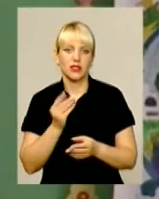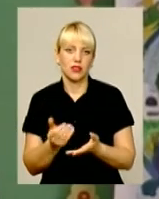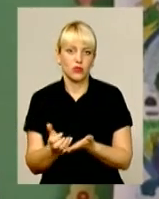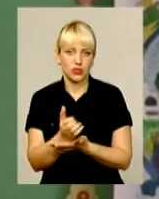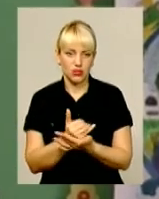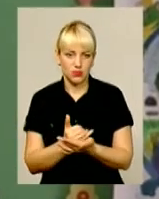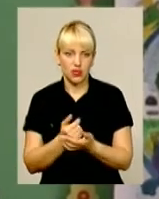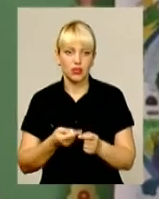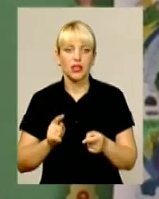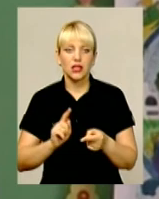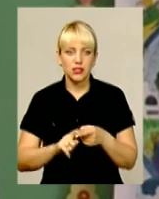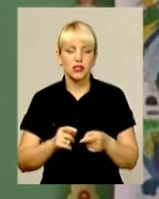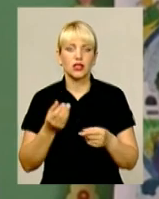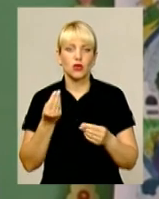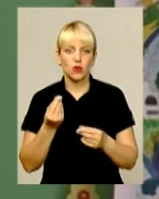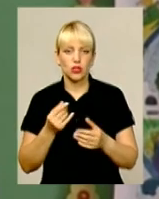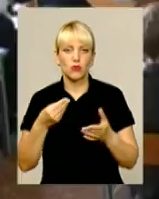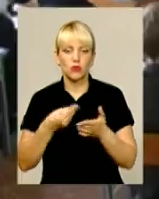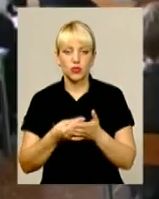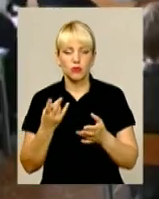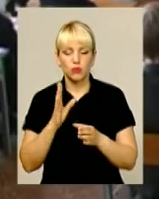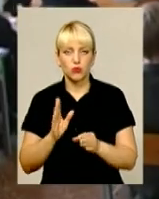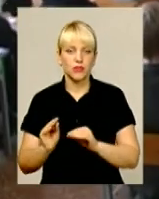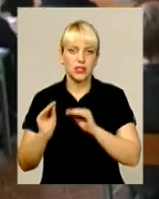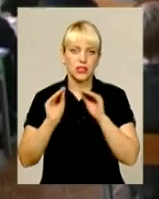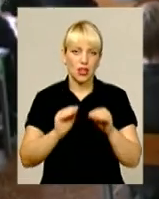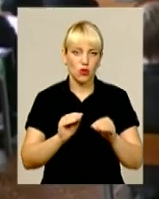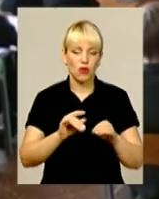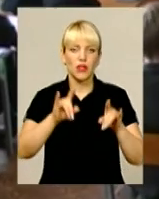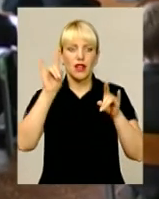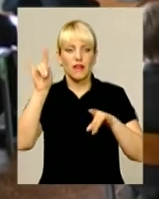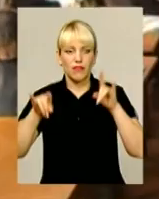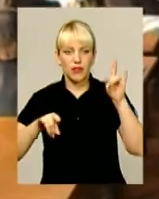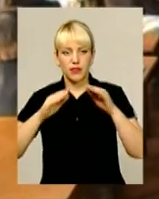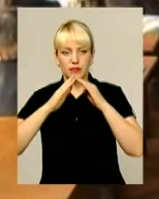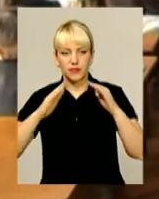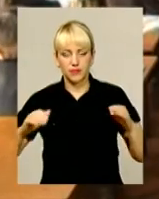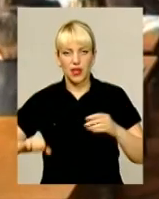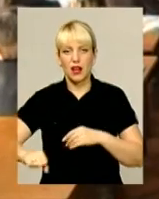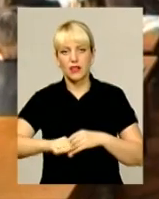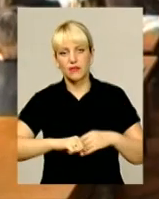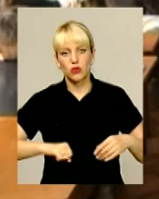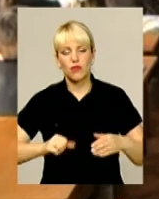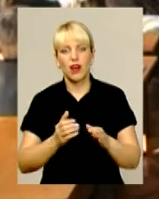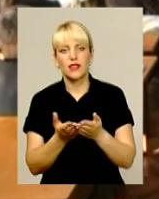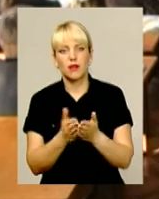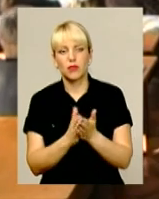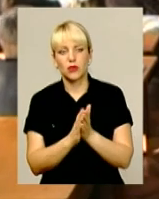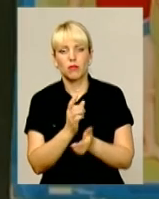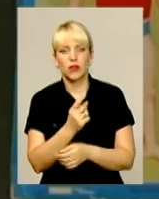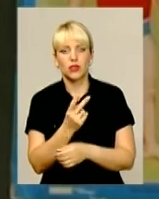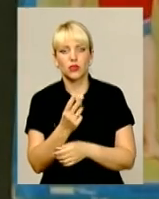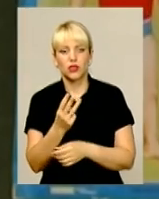бюджетні кошти підуть на встановлення нових вікон, санвузлів, перекриття дахів, асфальтування, підручники для перших, других,